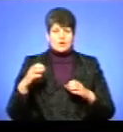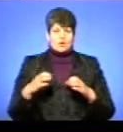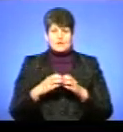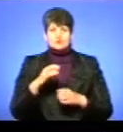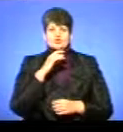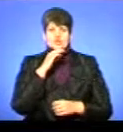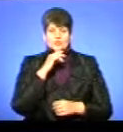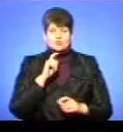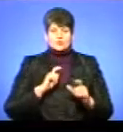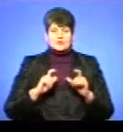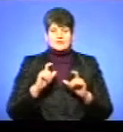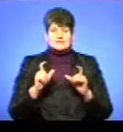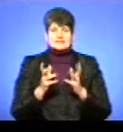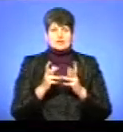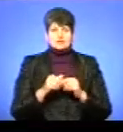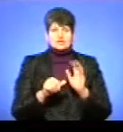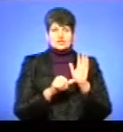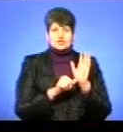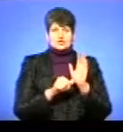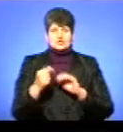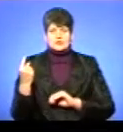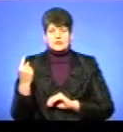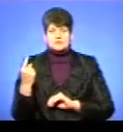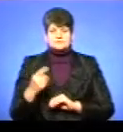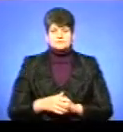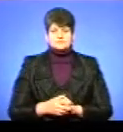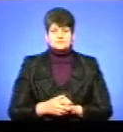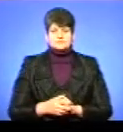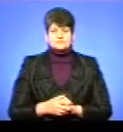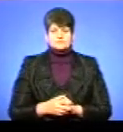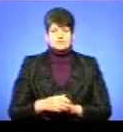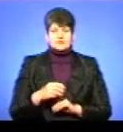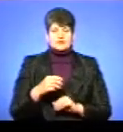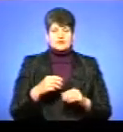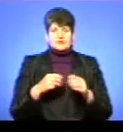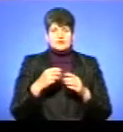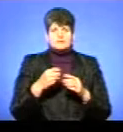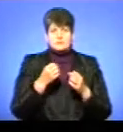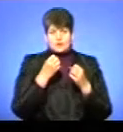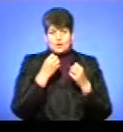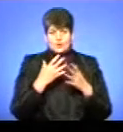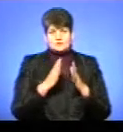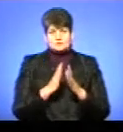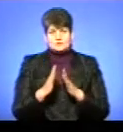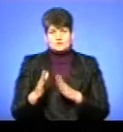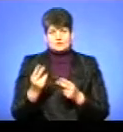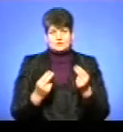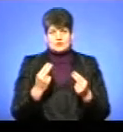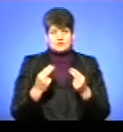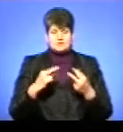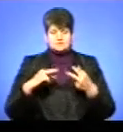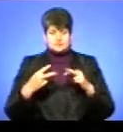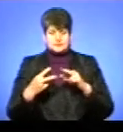чернівців університет з рахунком 6-1. При хорошій построюці гри перестоїлися, сіли з оборони на